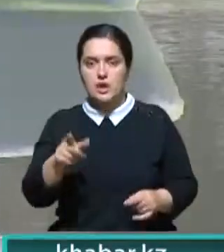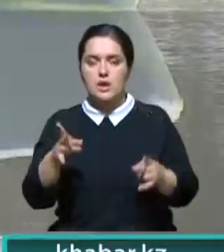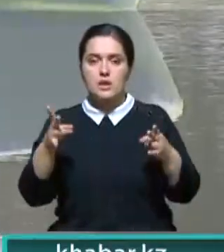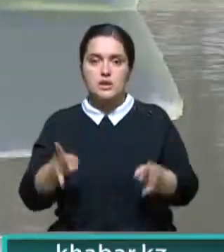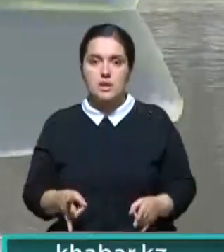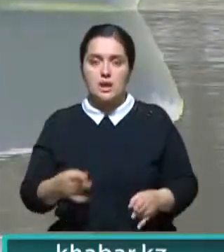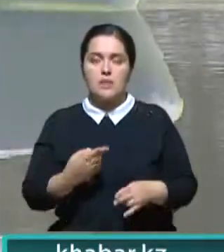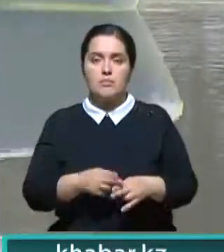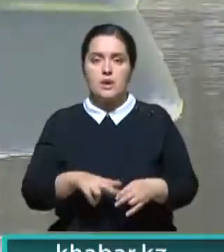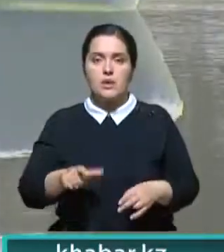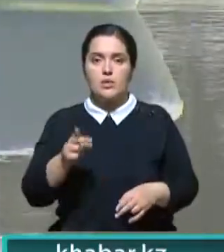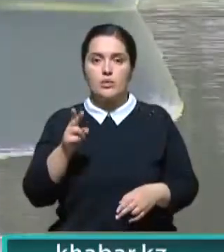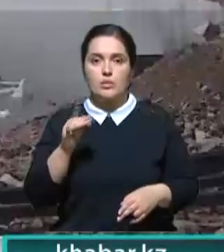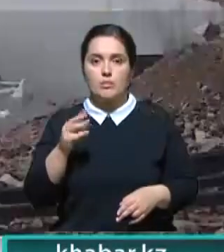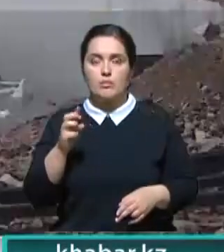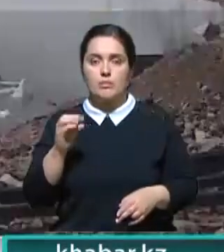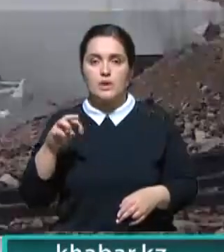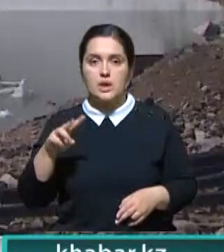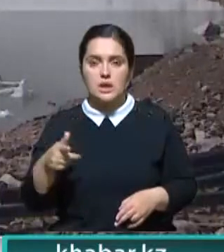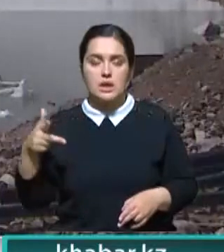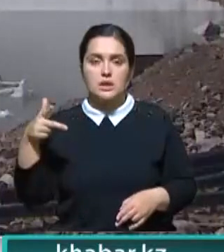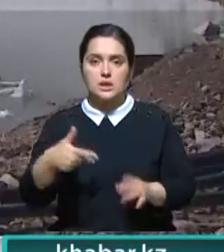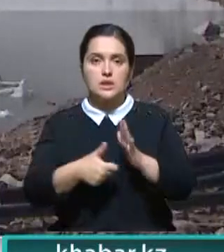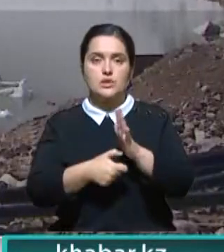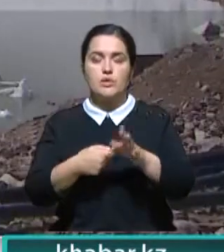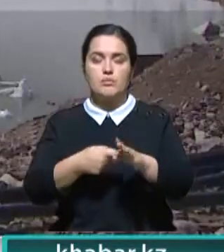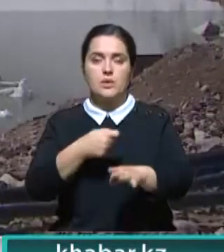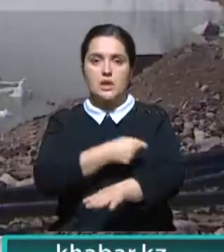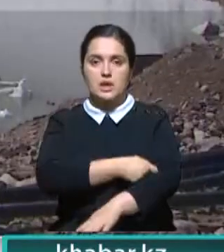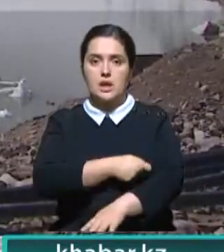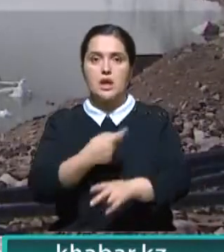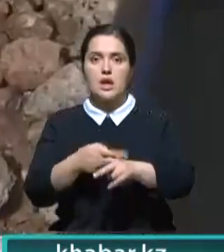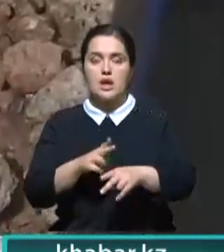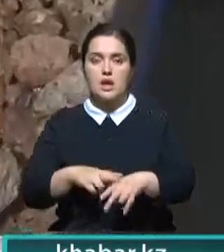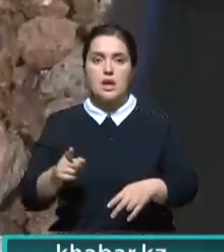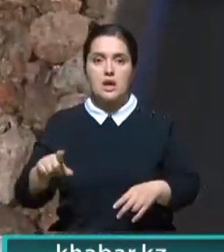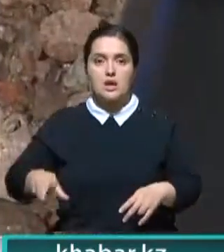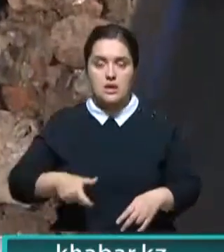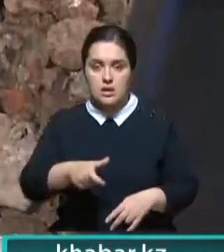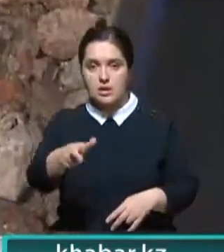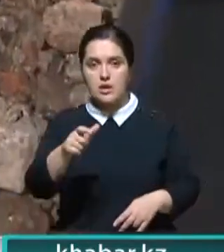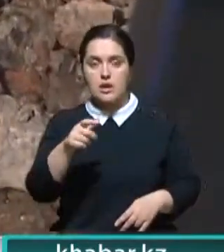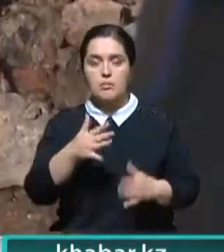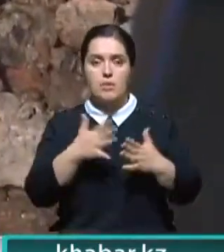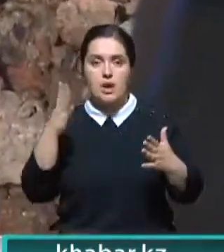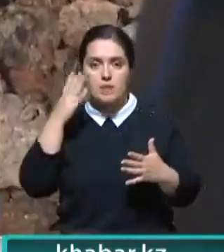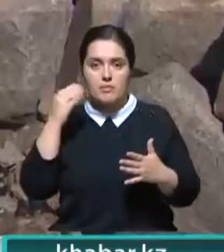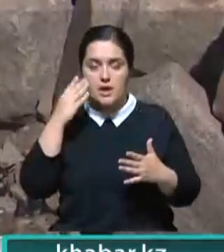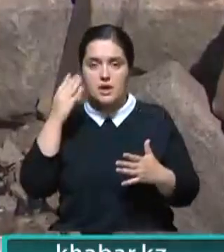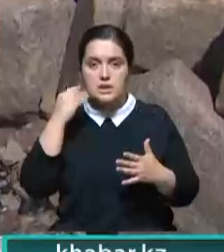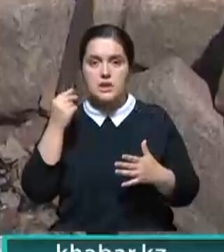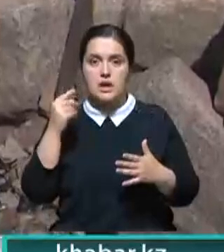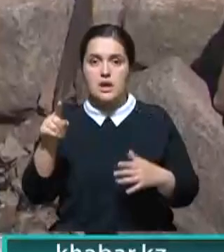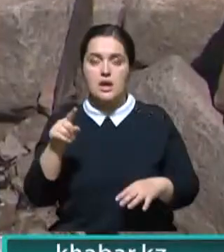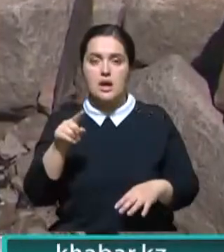расположено в верховьях реки Кумбель на высоте 3600 метров над уровнем моря. Ниже по течению река выходит в ущерб Большая Алматинка. В последние годы это